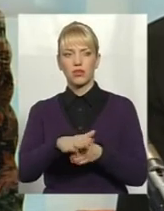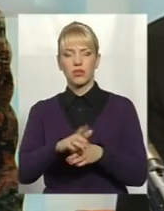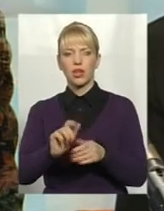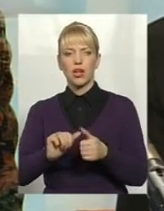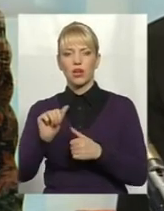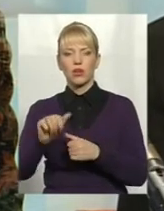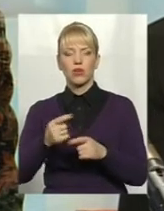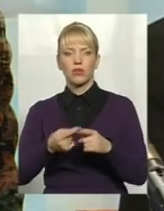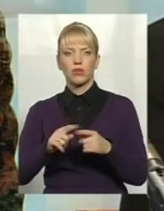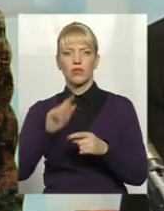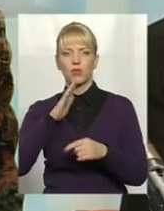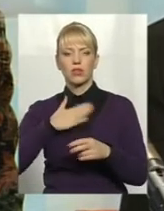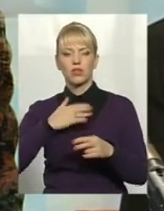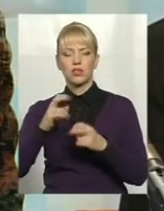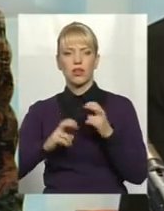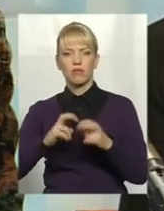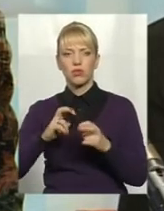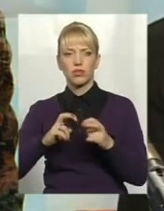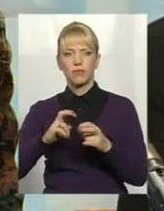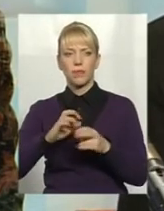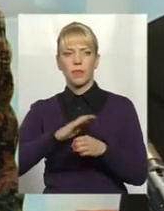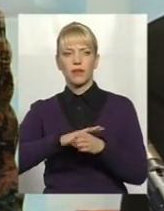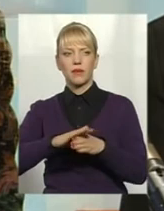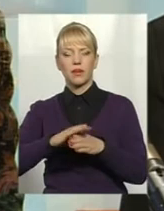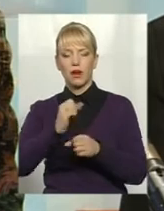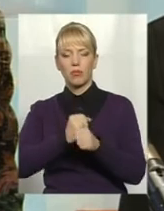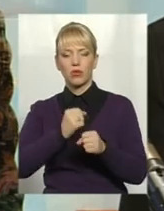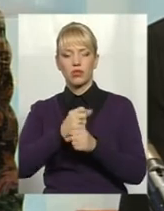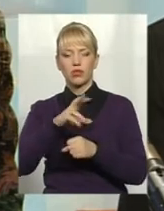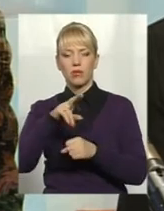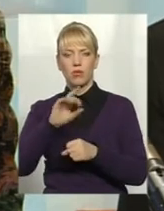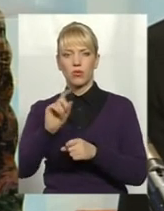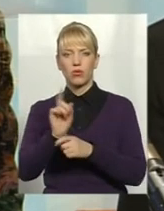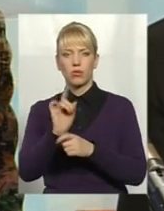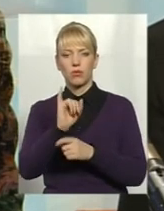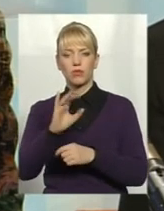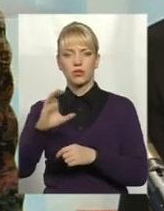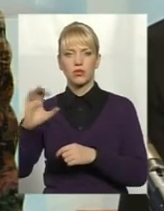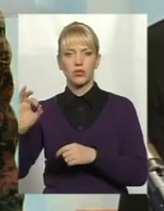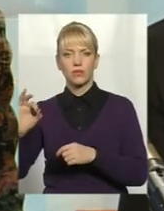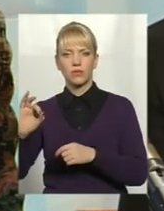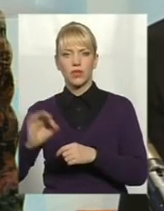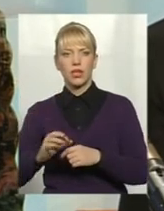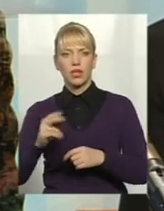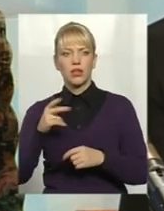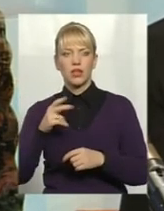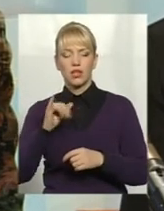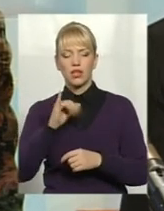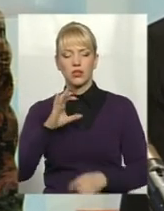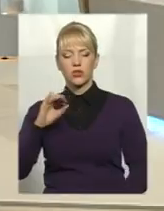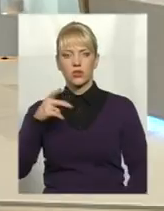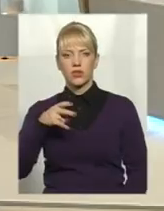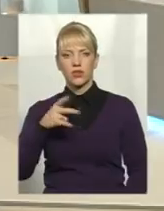завод роботає по нормам ІСО, ІСО-9001, які по